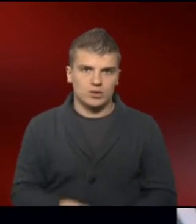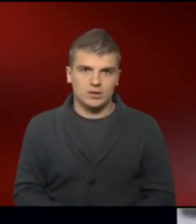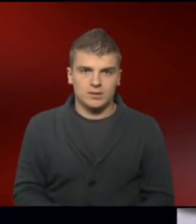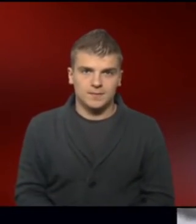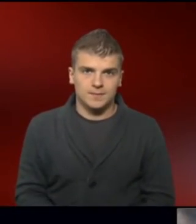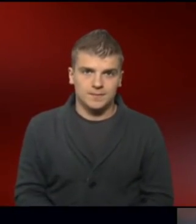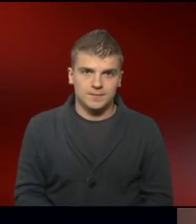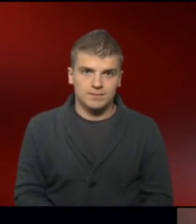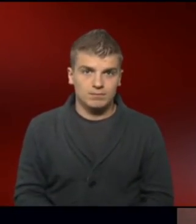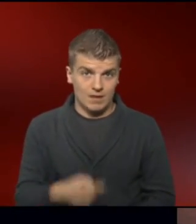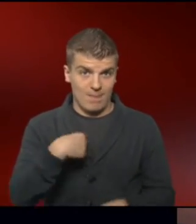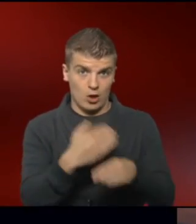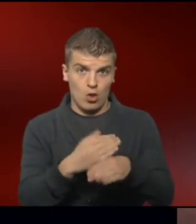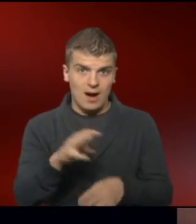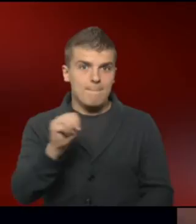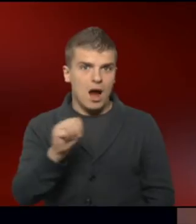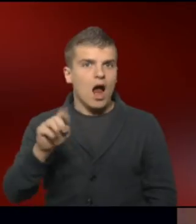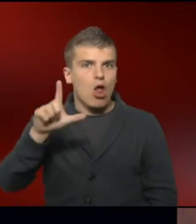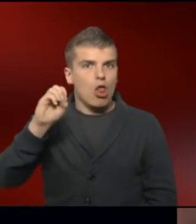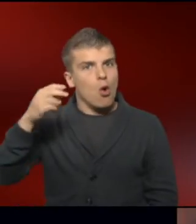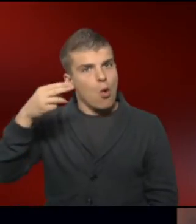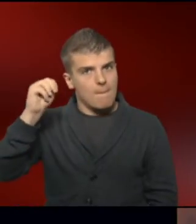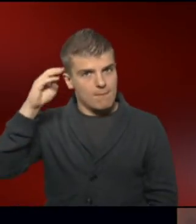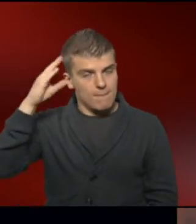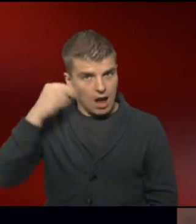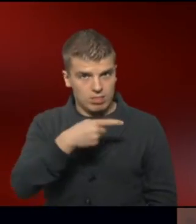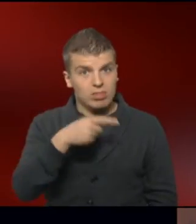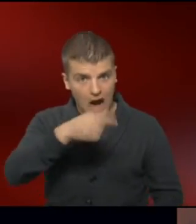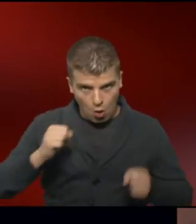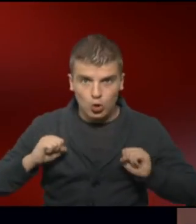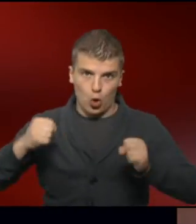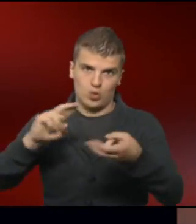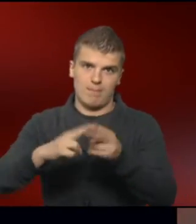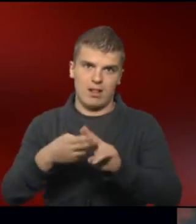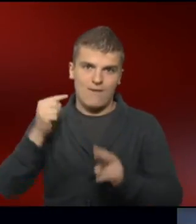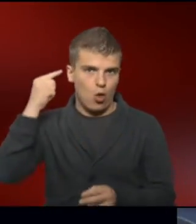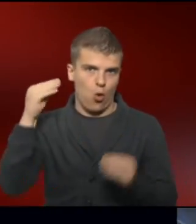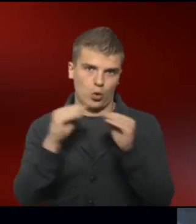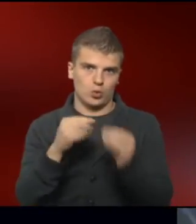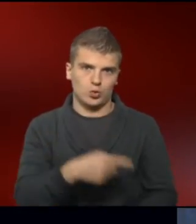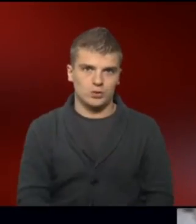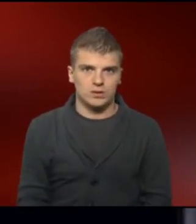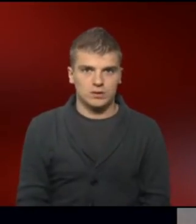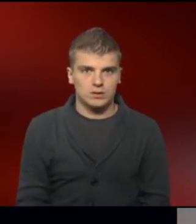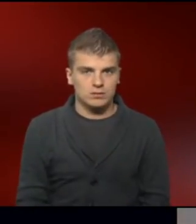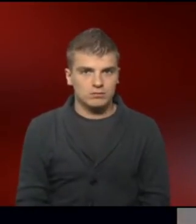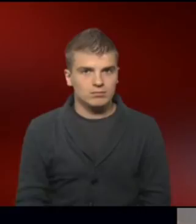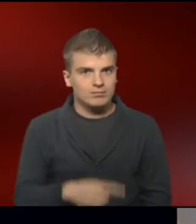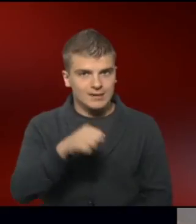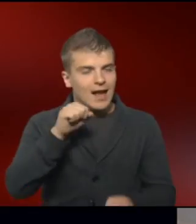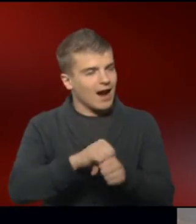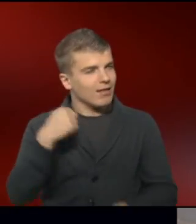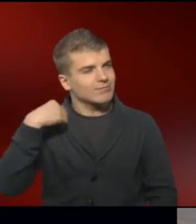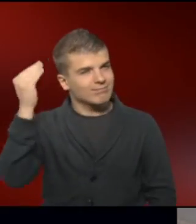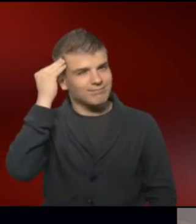Und hier sehen Sie meinen Kollegen Marc Lohmann. Er ist auch Gründungsmitglied vom Ohrenkuss. Da kann ich mich auch noch an diese